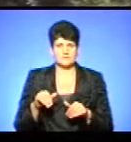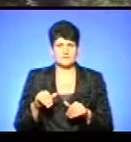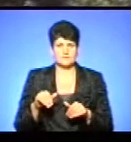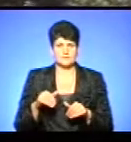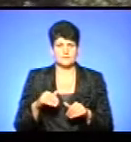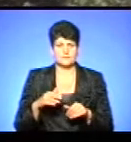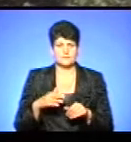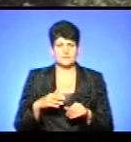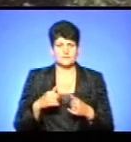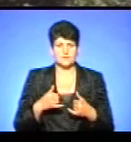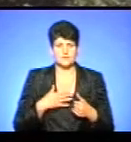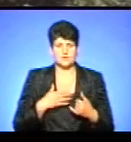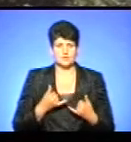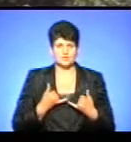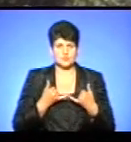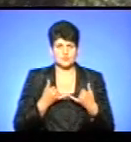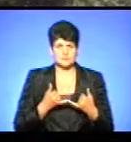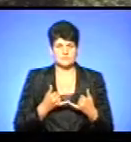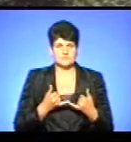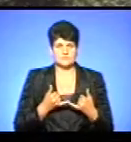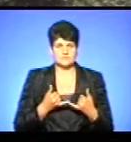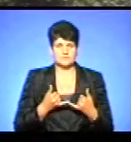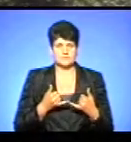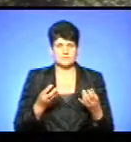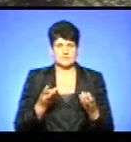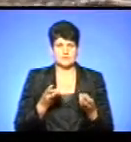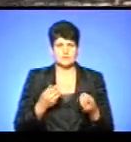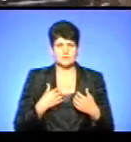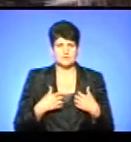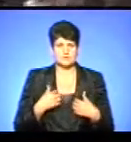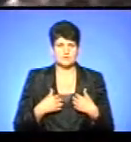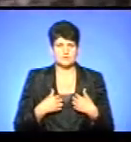в нашу честь. Тому треба поспішати.